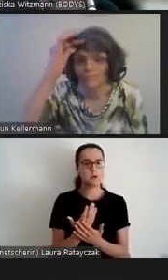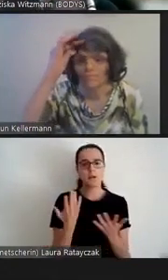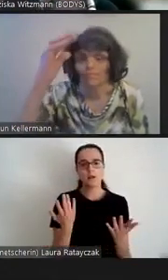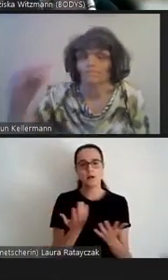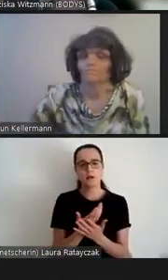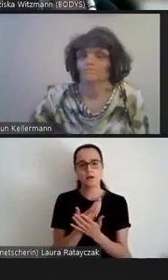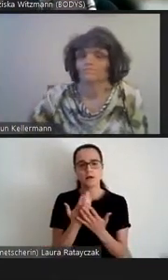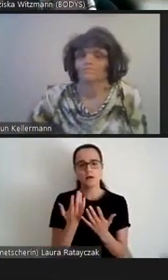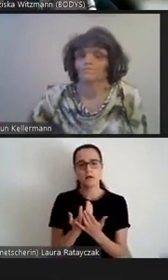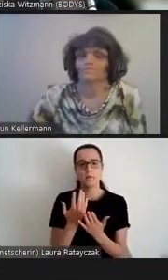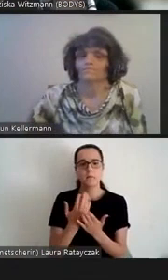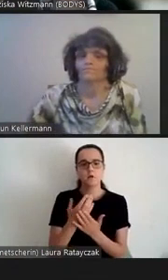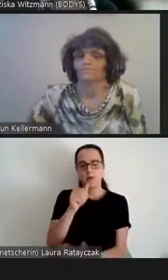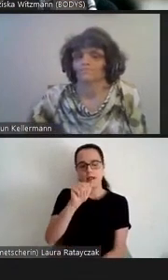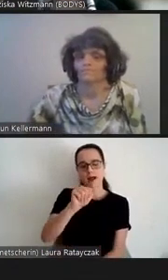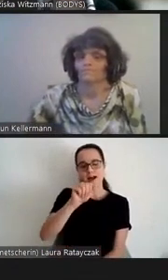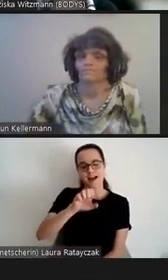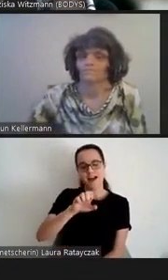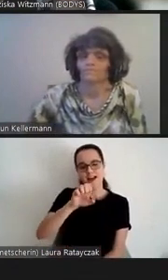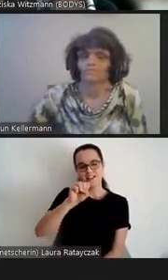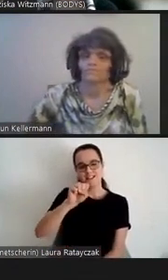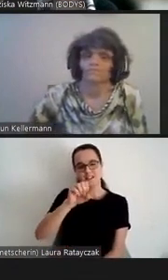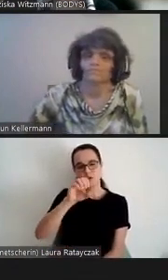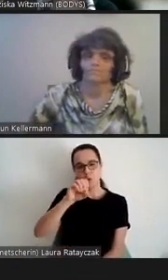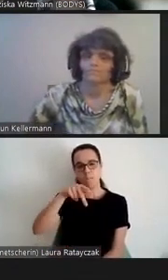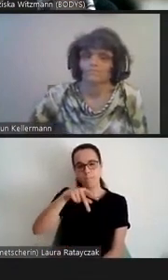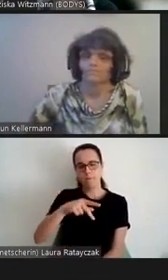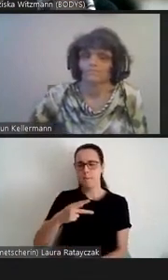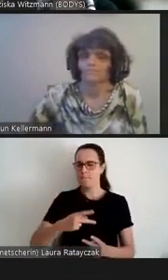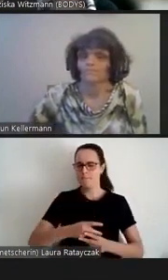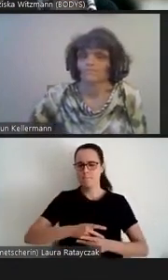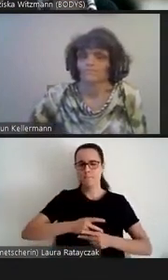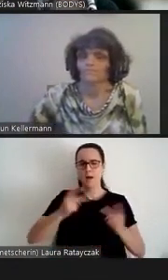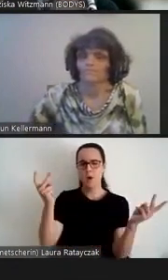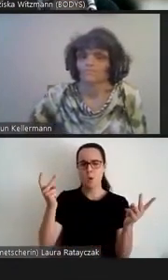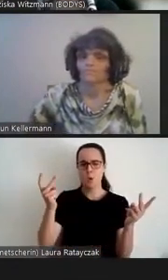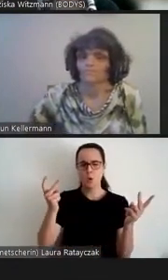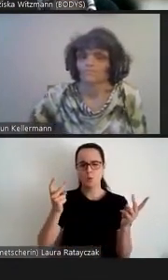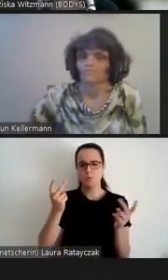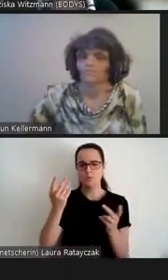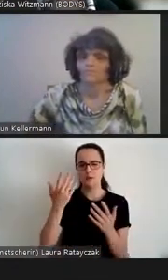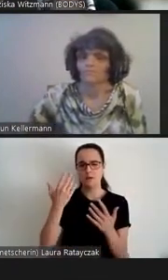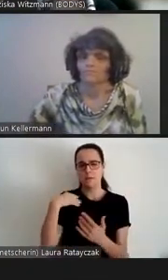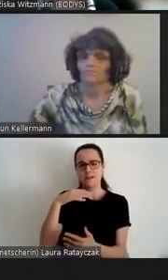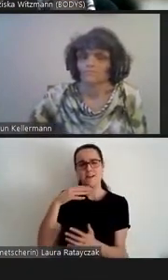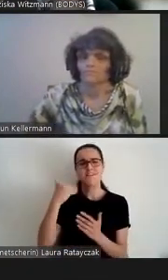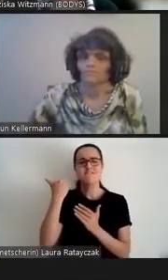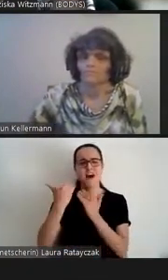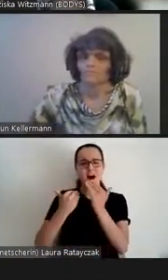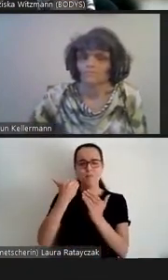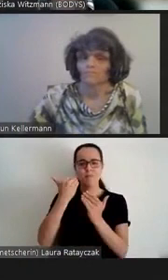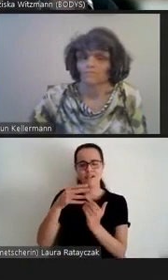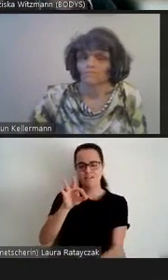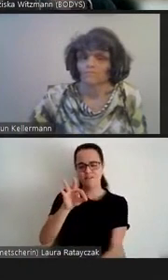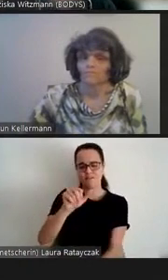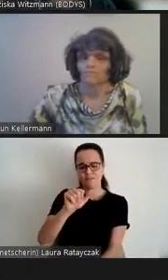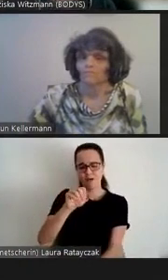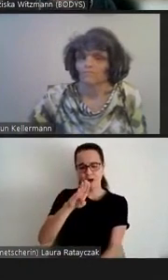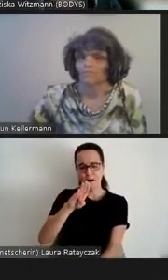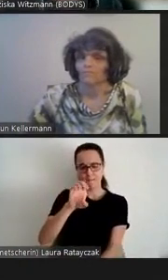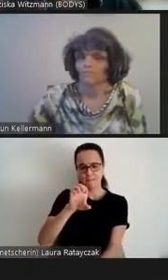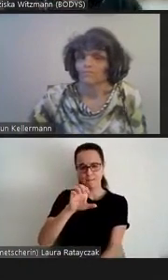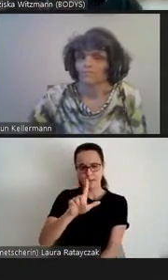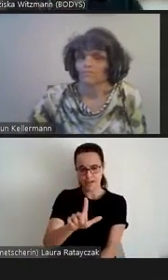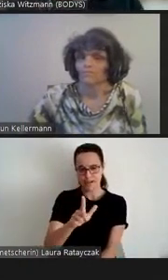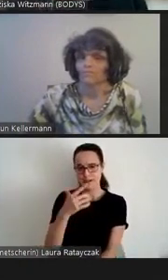Aesop, das ist der berühmte Dichter von Fabeln, die Sie alle kennen, Hase und